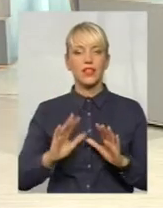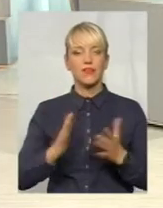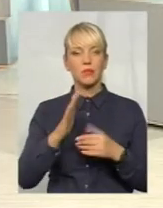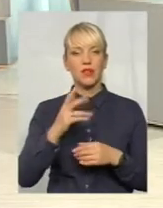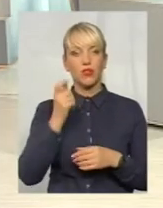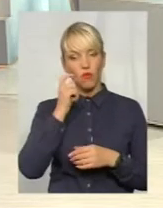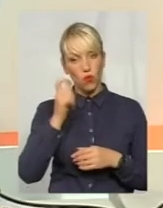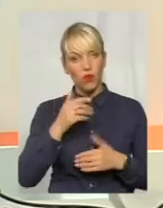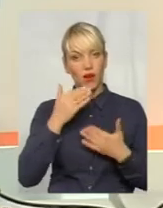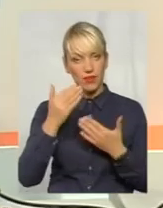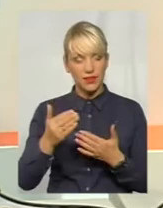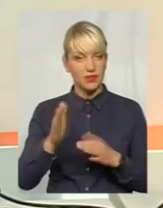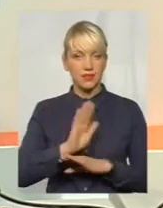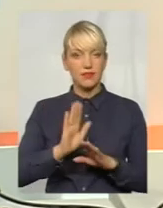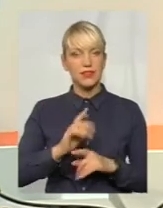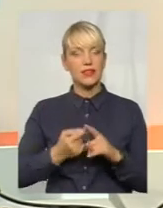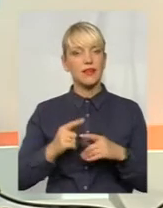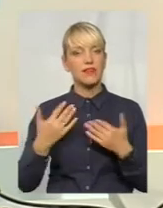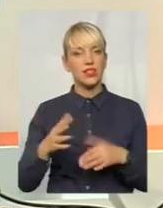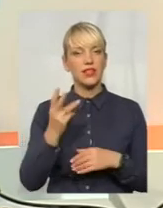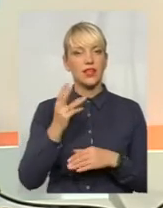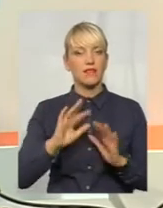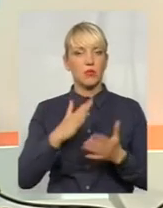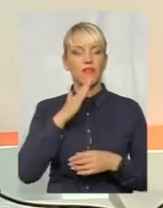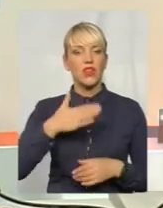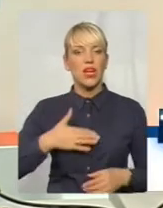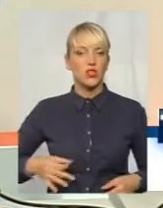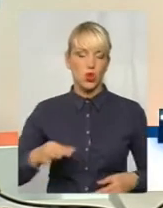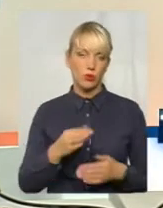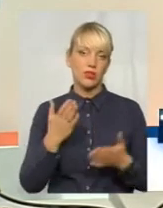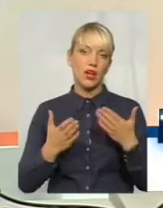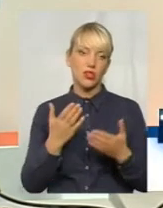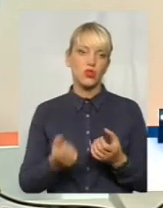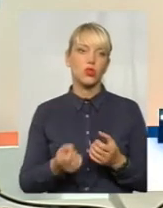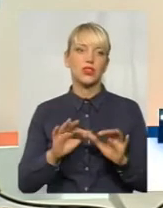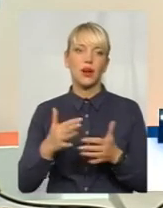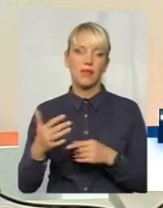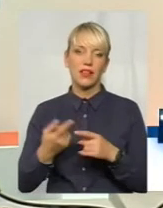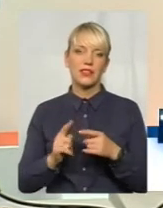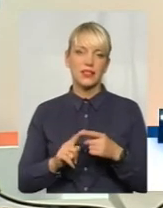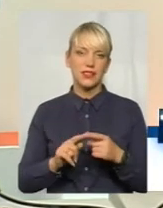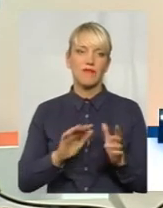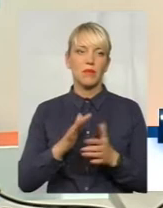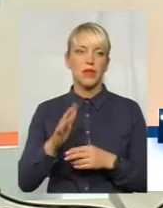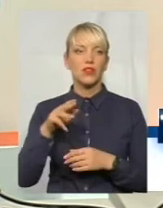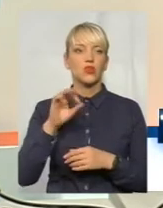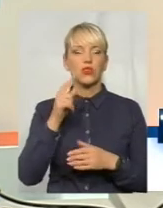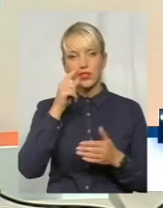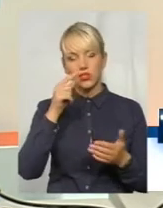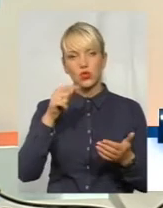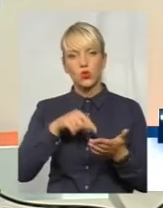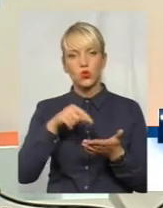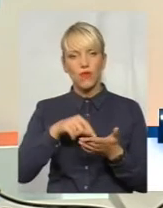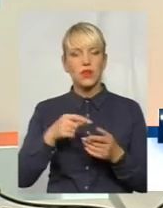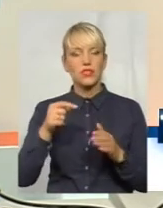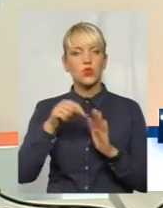області. Нашій області. Нашій області, так. Тому що переважно, якщо і траплялися ці випадки, то вони стосувалися дорослих. Оскільки діти